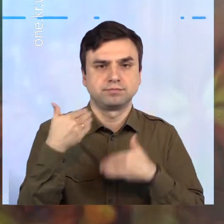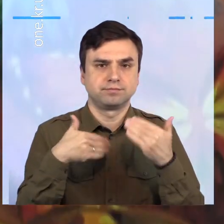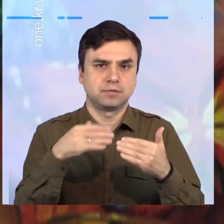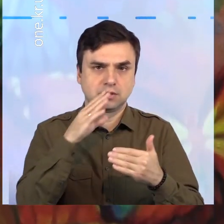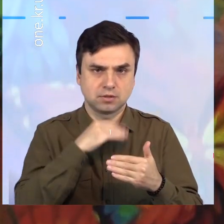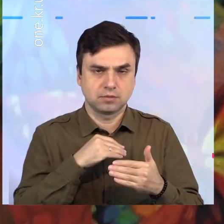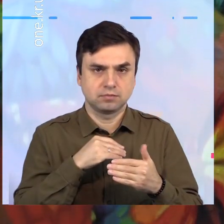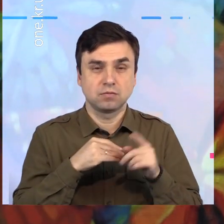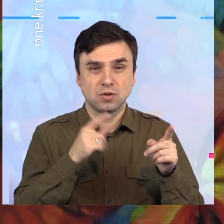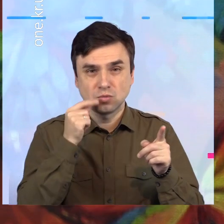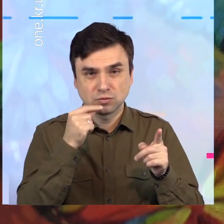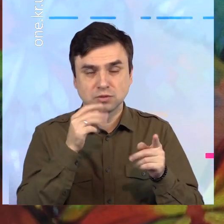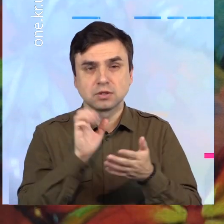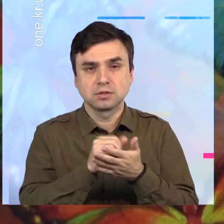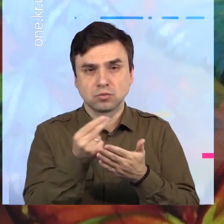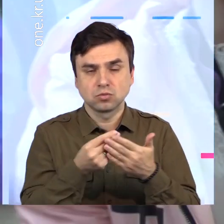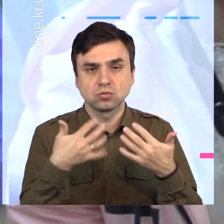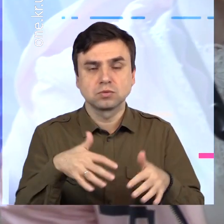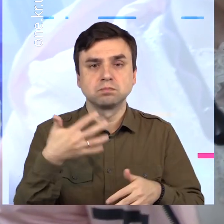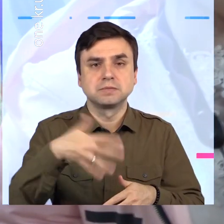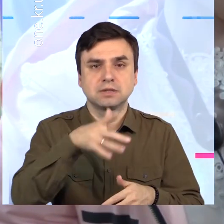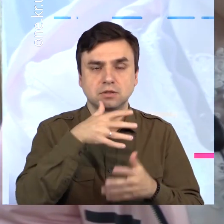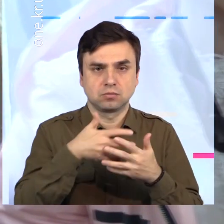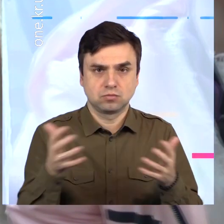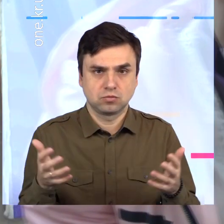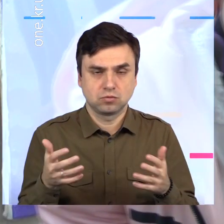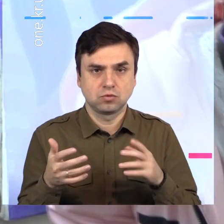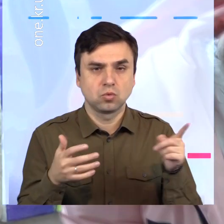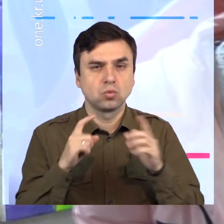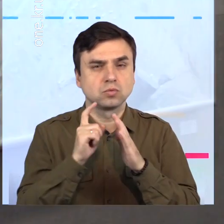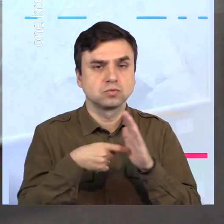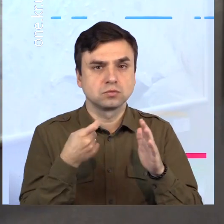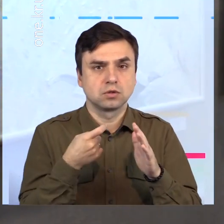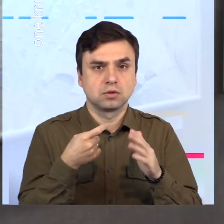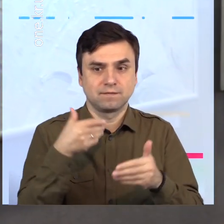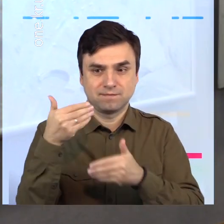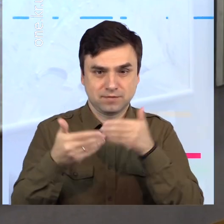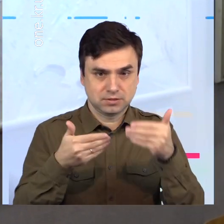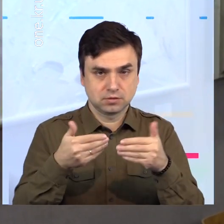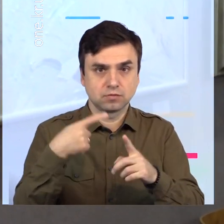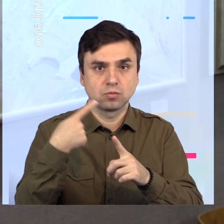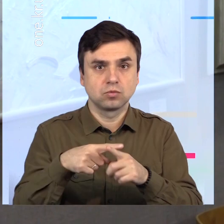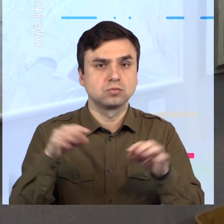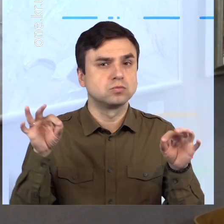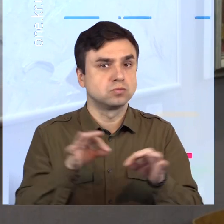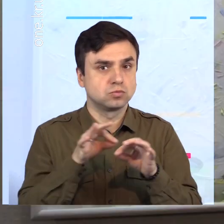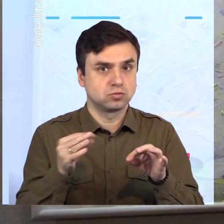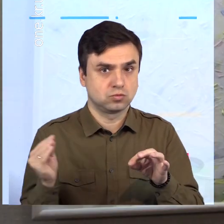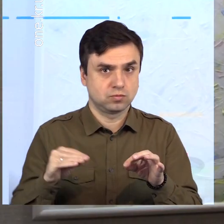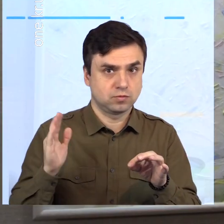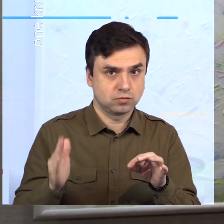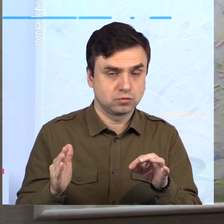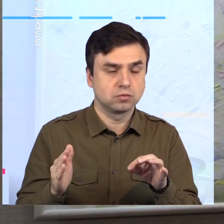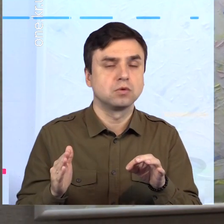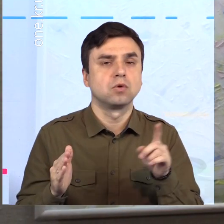та фарб і так вже 50 років поспіль. Коли дізнався, що виставка ще й музична, спеціально до неї на полотні акрилом та маслом